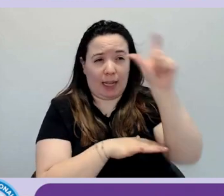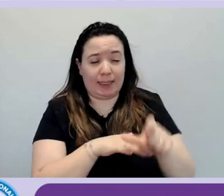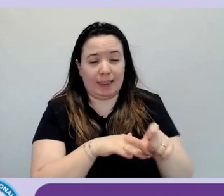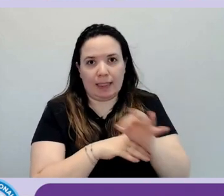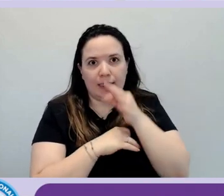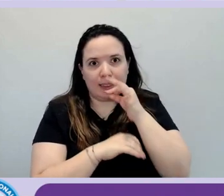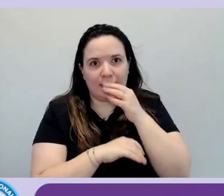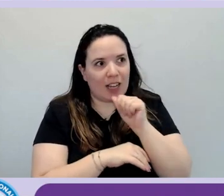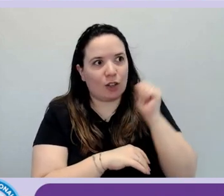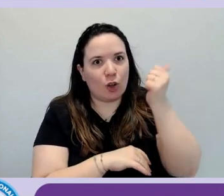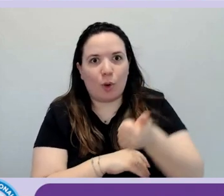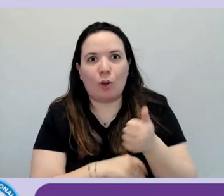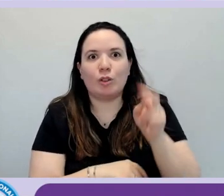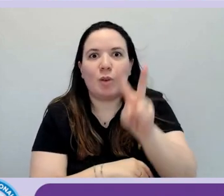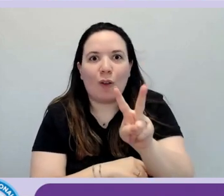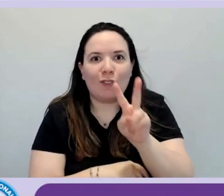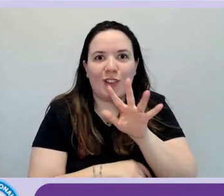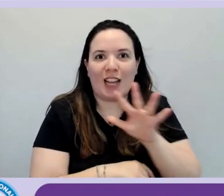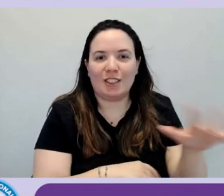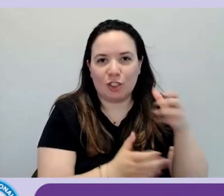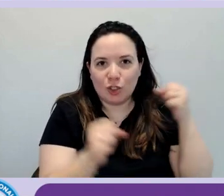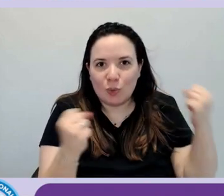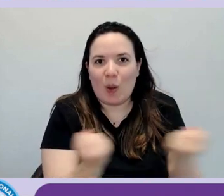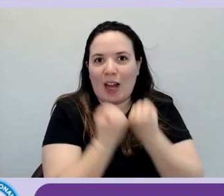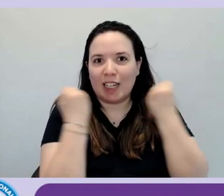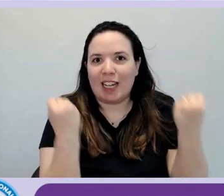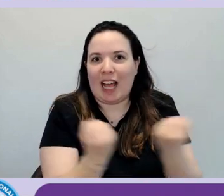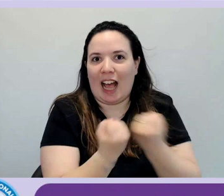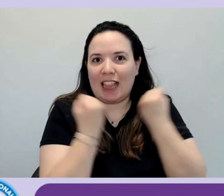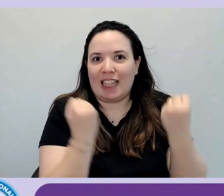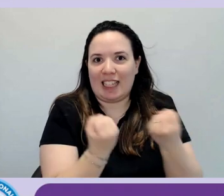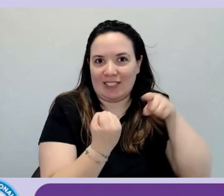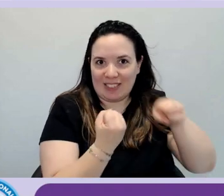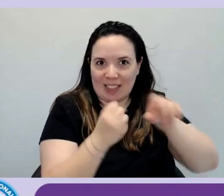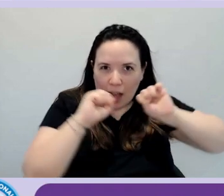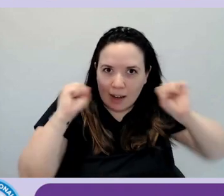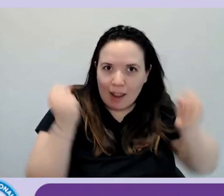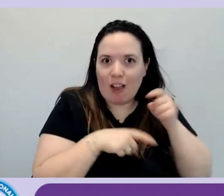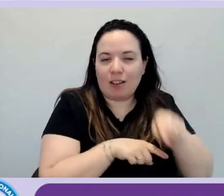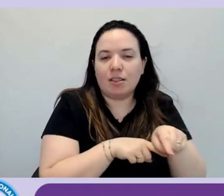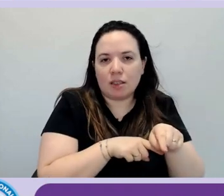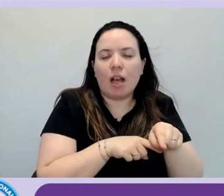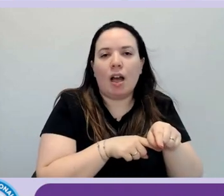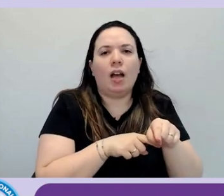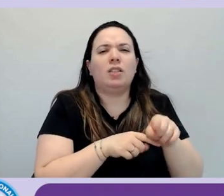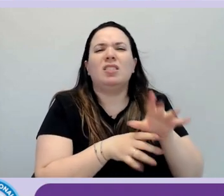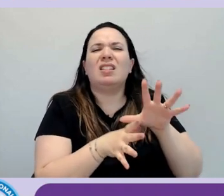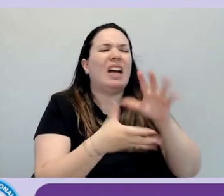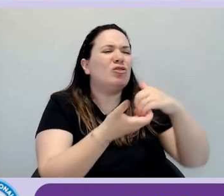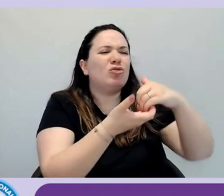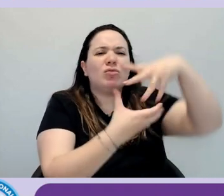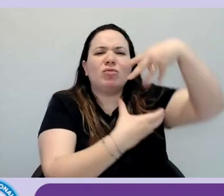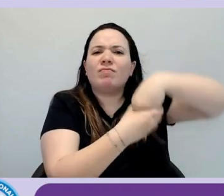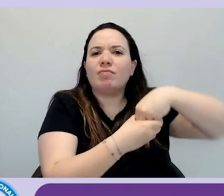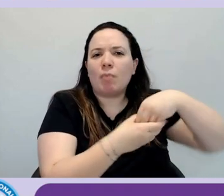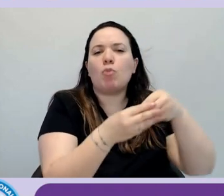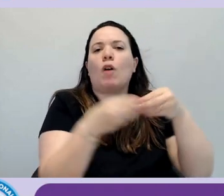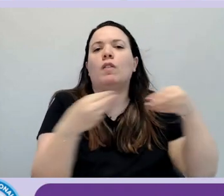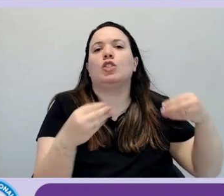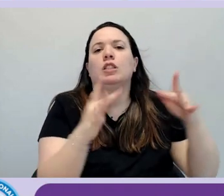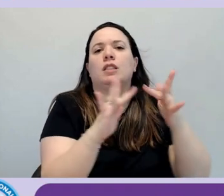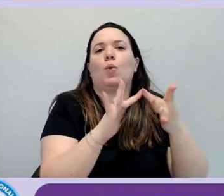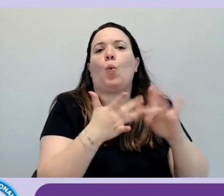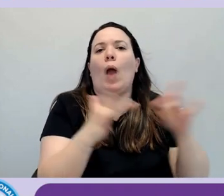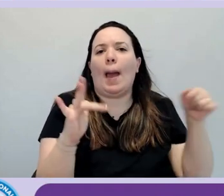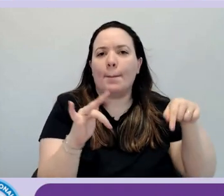faremo 25 anni di attività in territorio nazionale, raggruppa i professionisti che lavorano nel web. Se